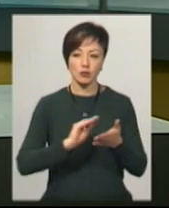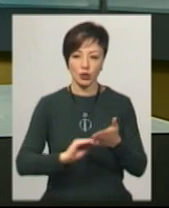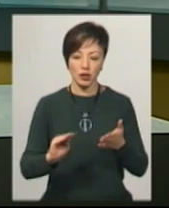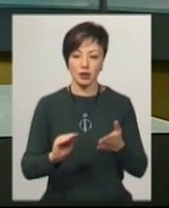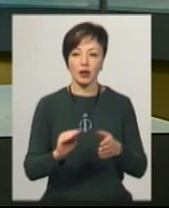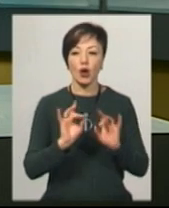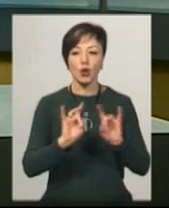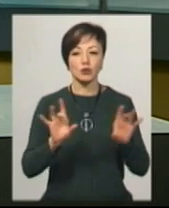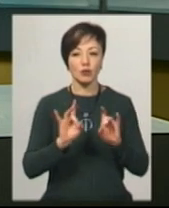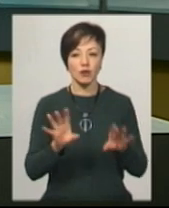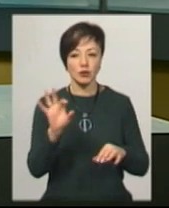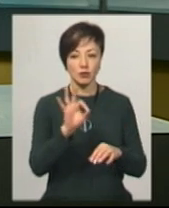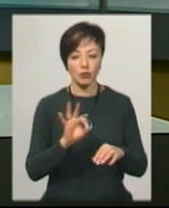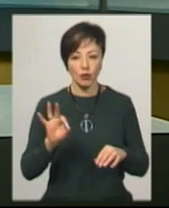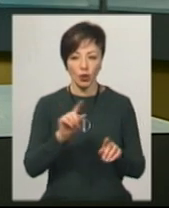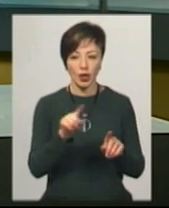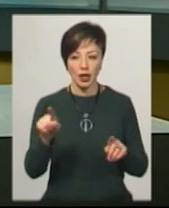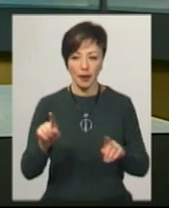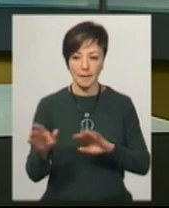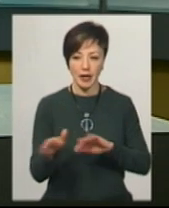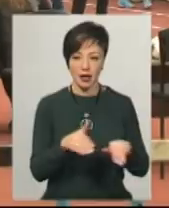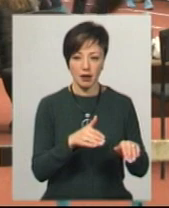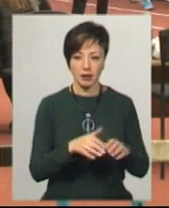Гуменний. Він розповість про їх перебіг.